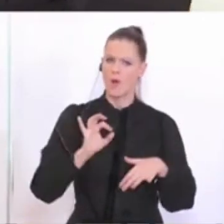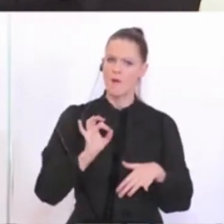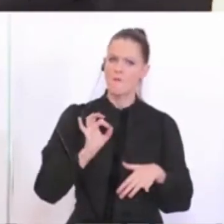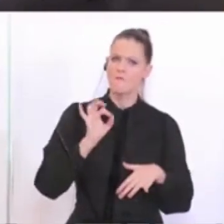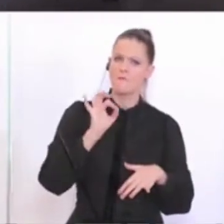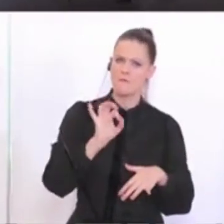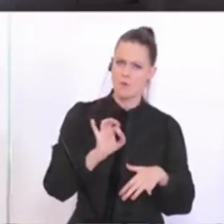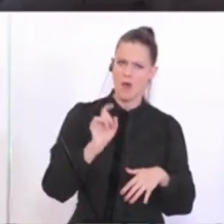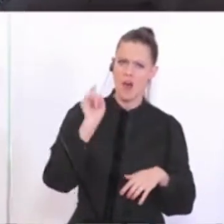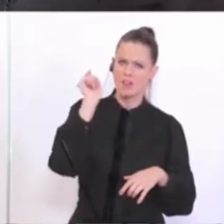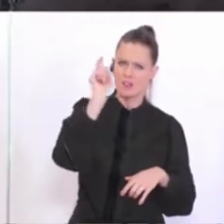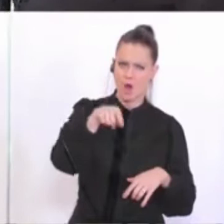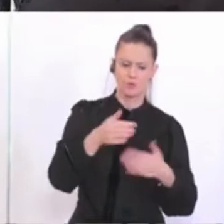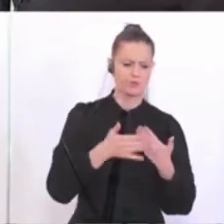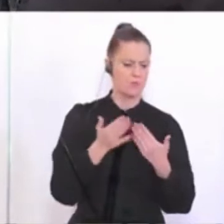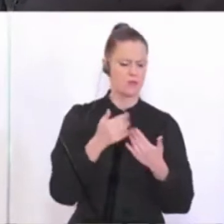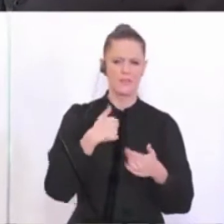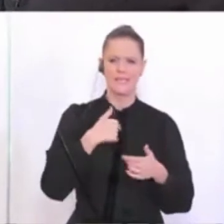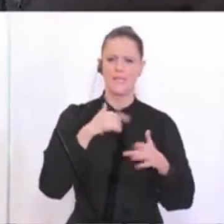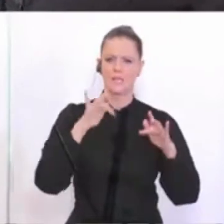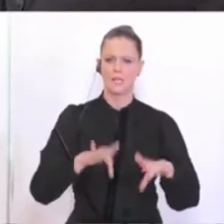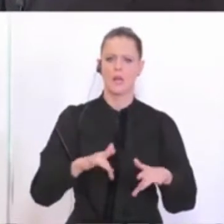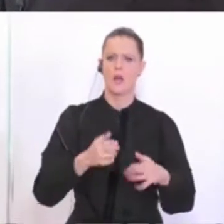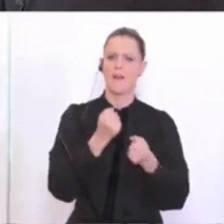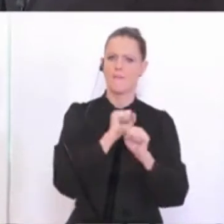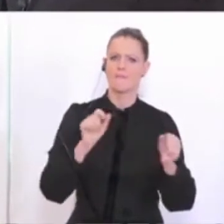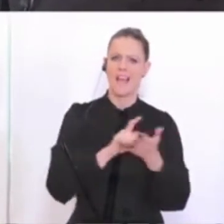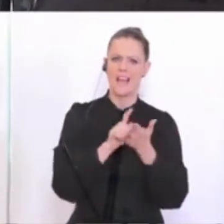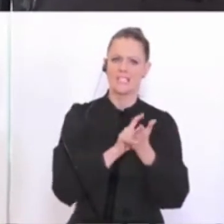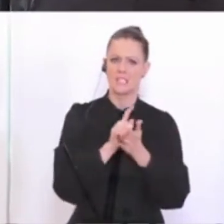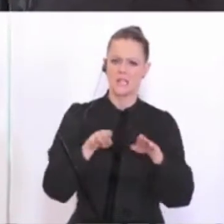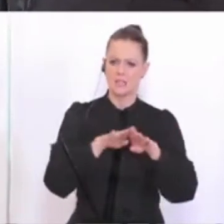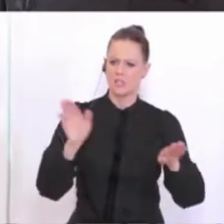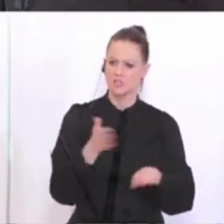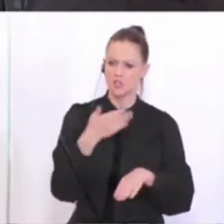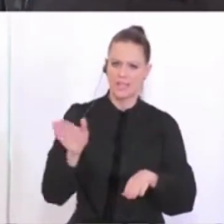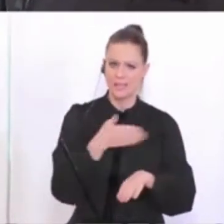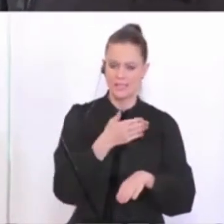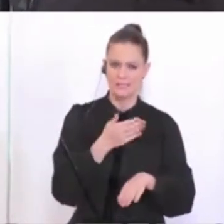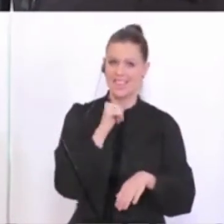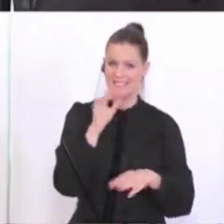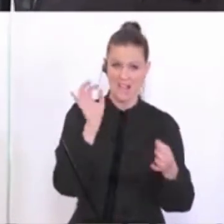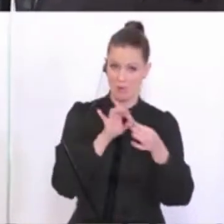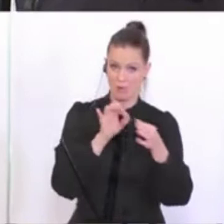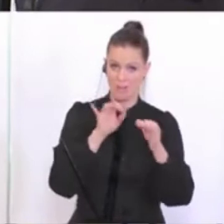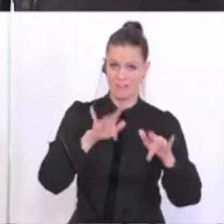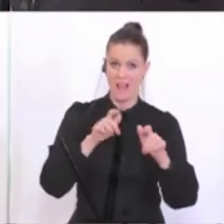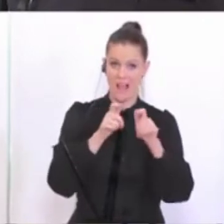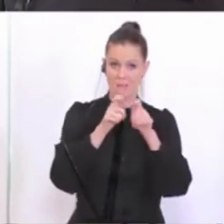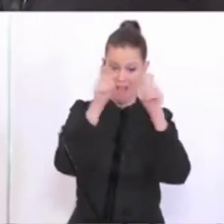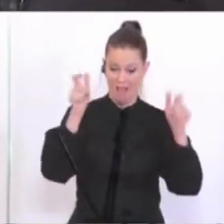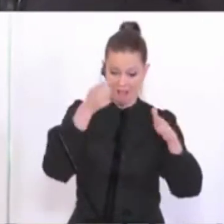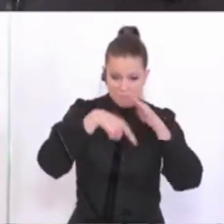Outdoor. Das heißt, wenn ich zum Beispiel ein Freizeit Tischtennisspieler bin, darf ich, obwohl auch kontaktlos, in einer Halle noch nicht spielen.